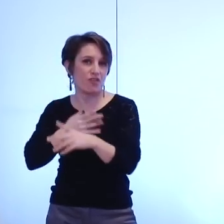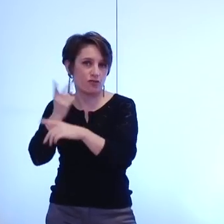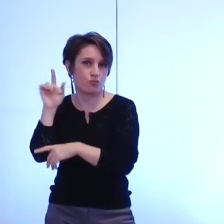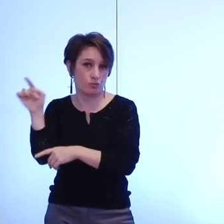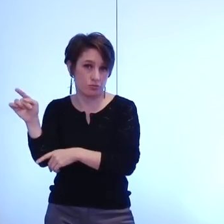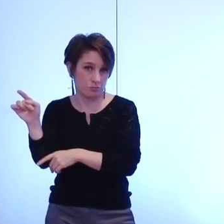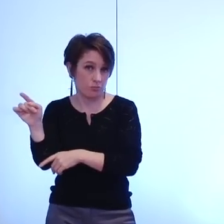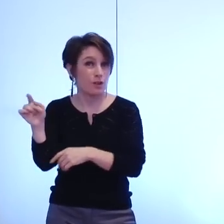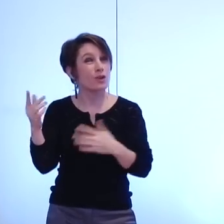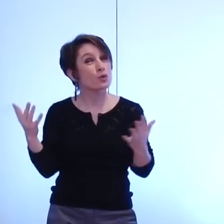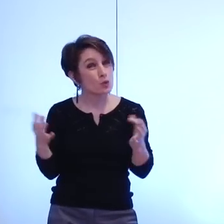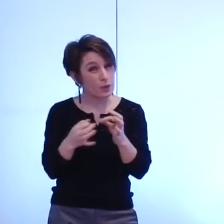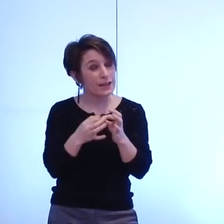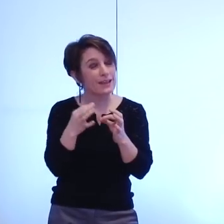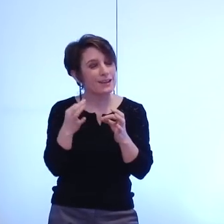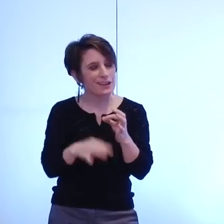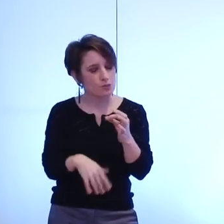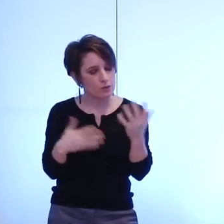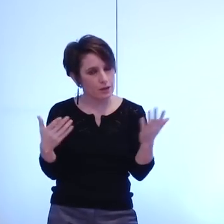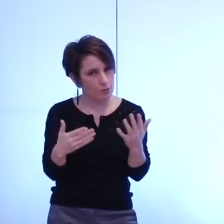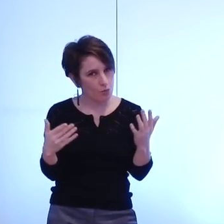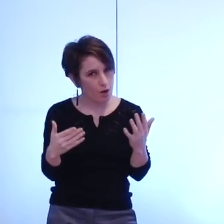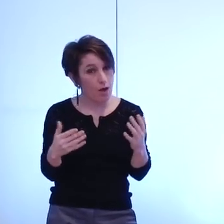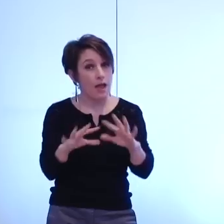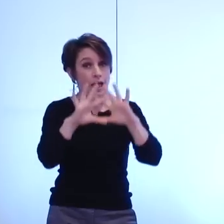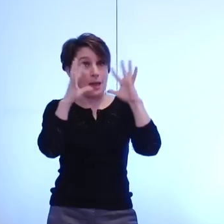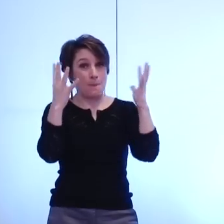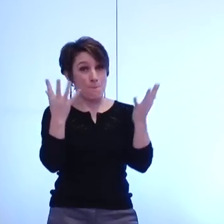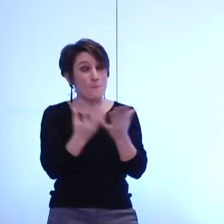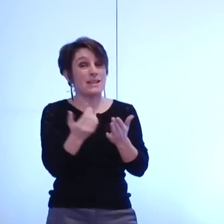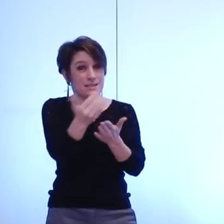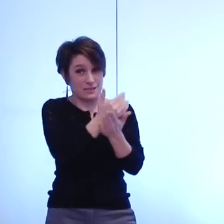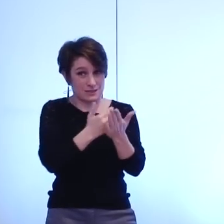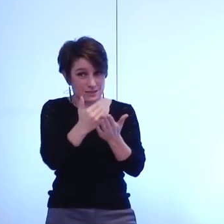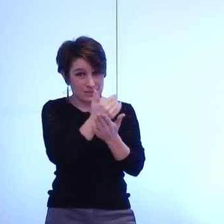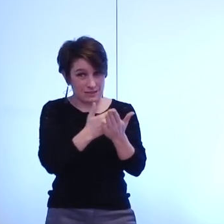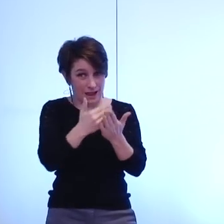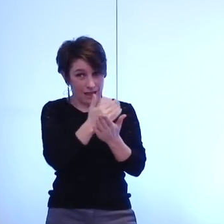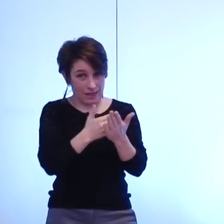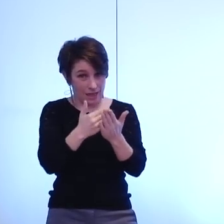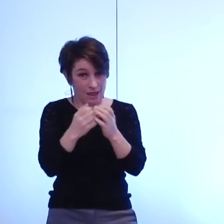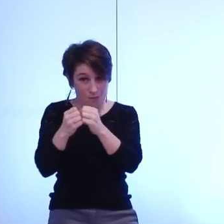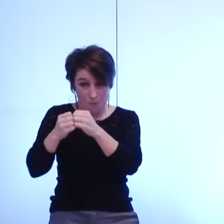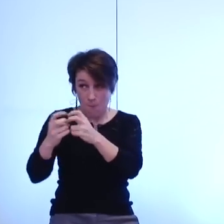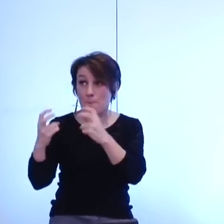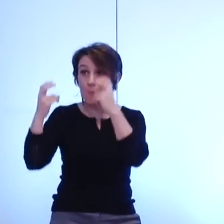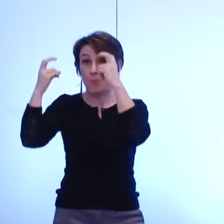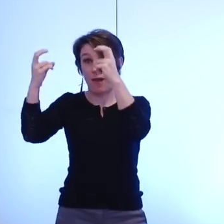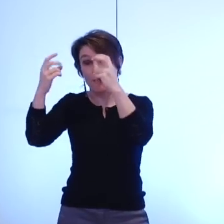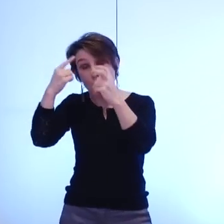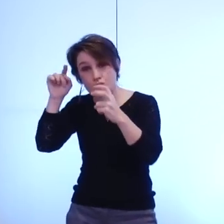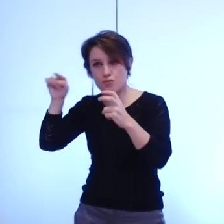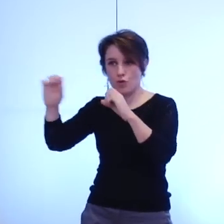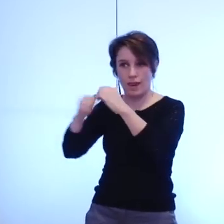augmentation de la masse salariale à la charge nette de la métro puisque le